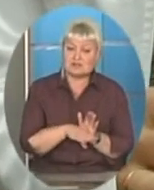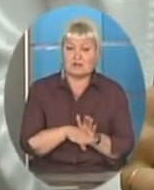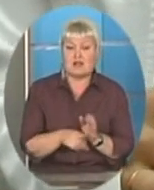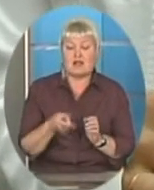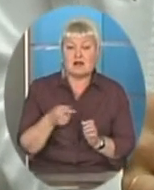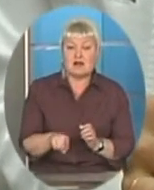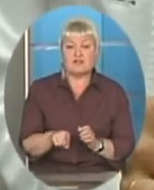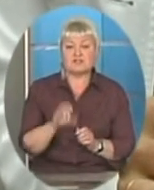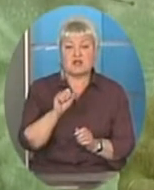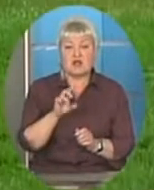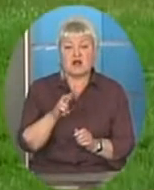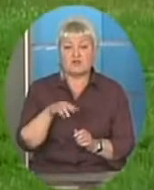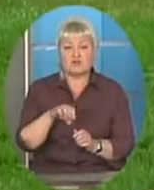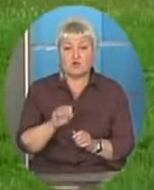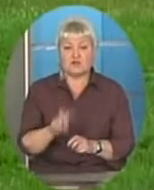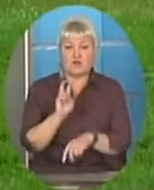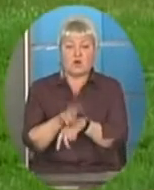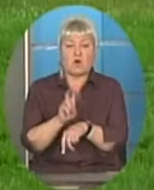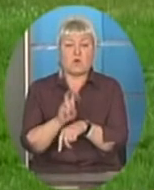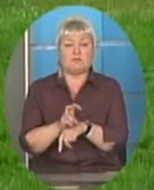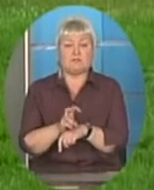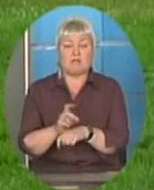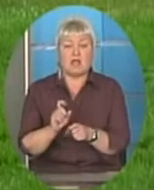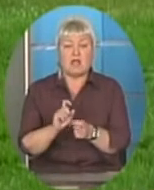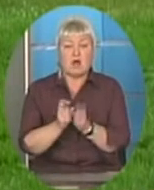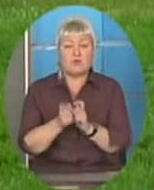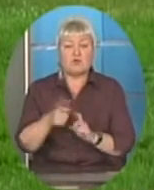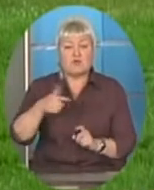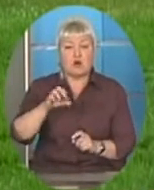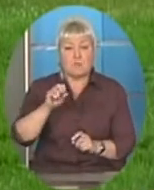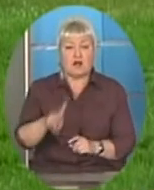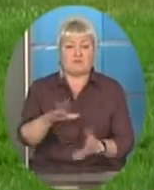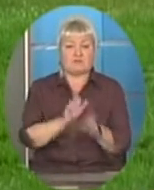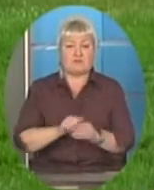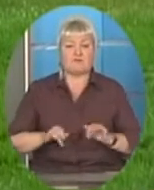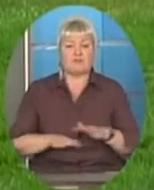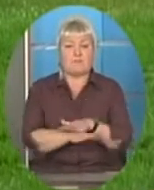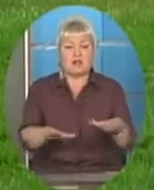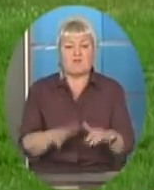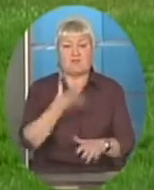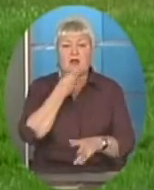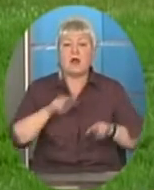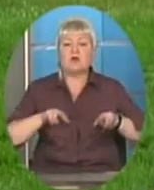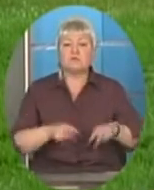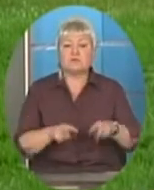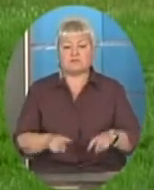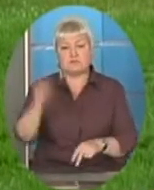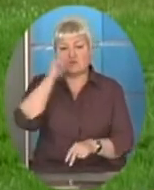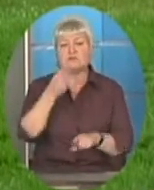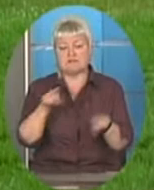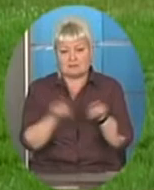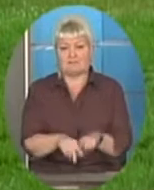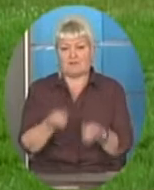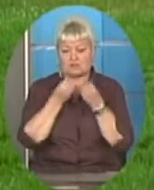ж Антон ходить на бойовий гопак, вони займаються плаванням, Андрійка в нас гарно танцює, і вчаться вони теж добре.